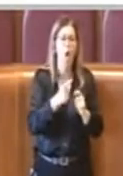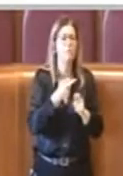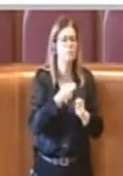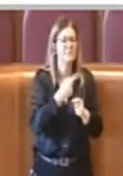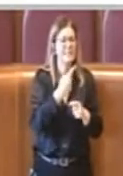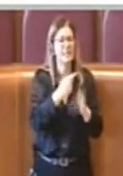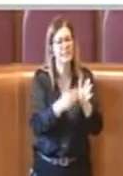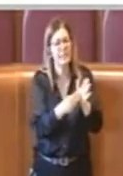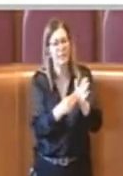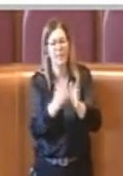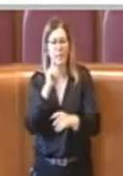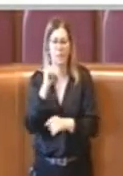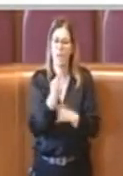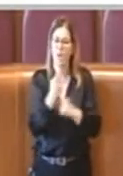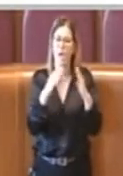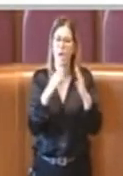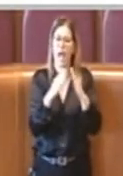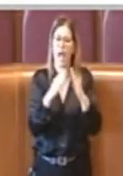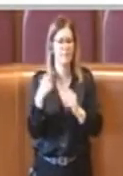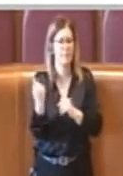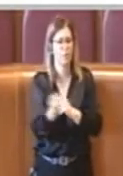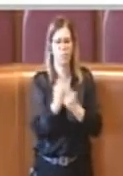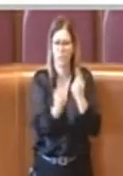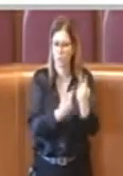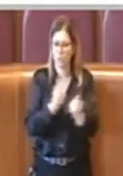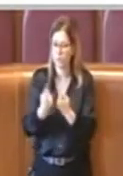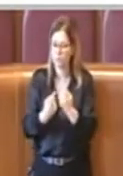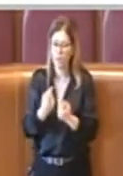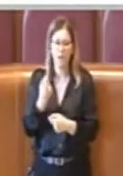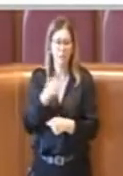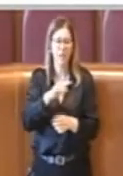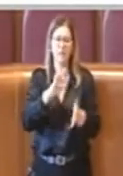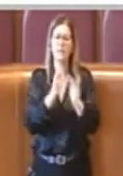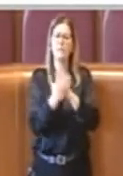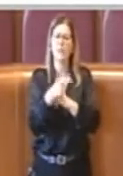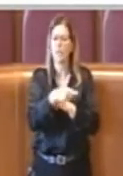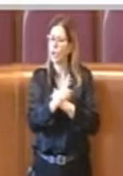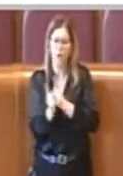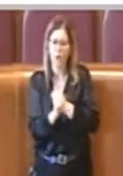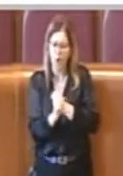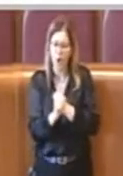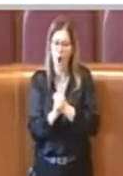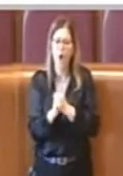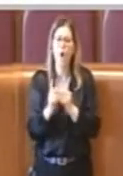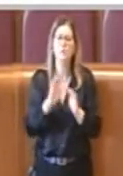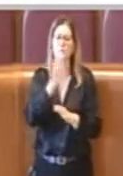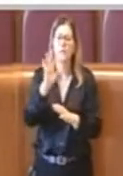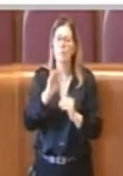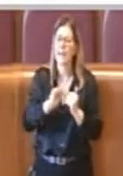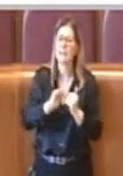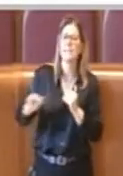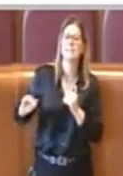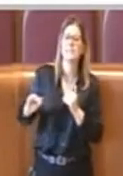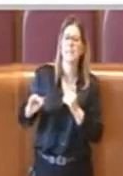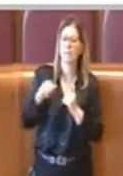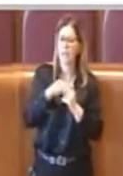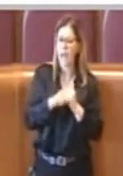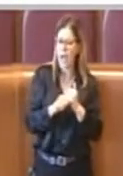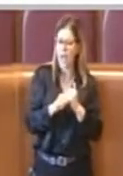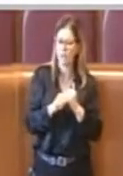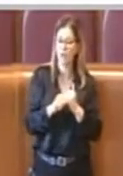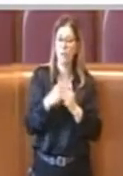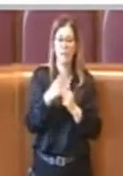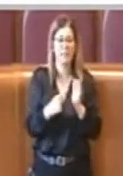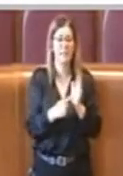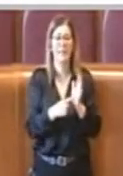parere della Commissione originava una discriminazione di trattamento tra i dipendenti amministrativi a